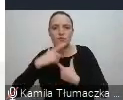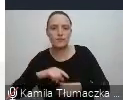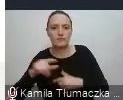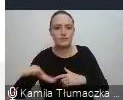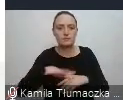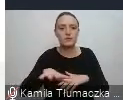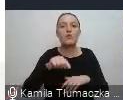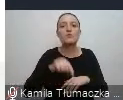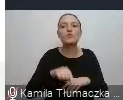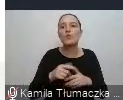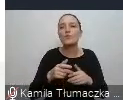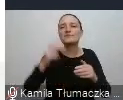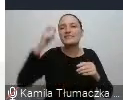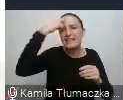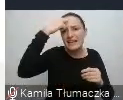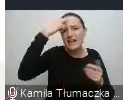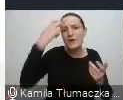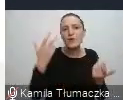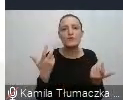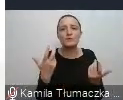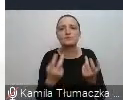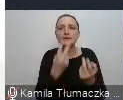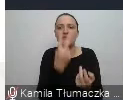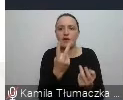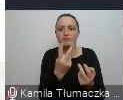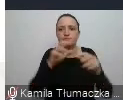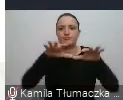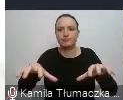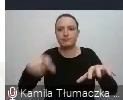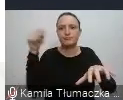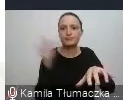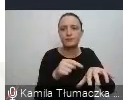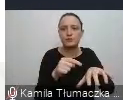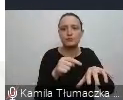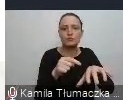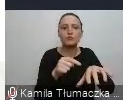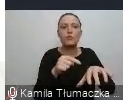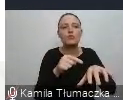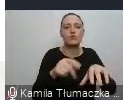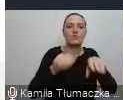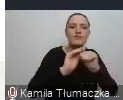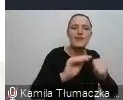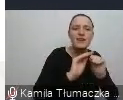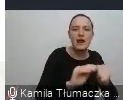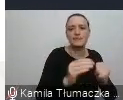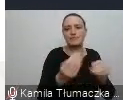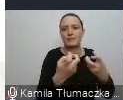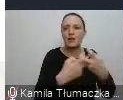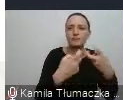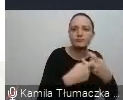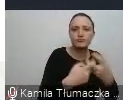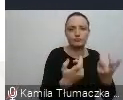o stereotypach występujących w dwóch obszarach. Pierwszy obszar to jest obszar terapii i multimediów